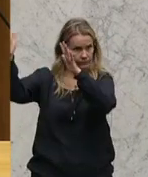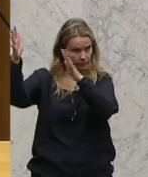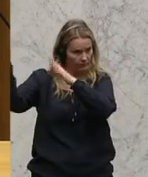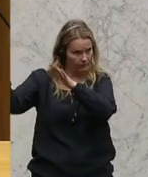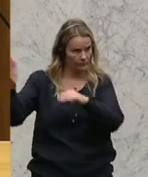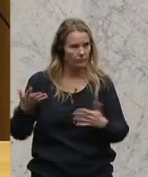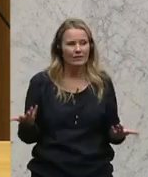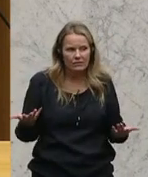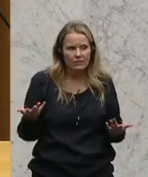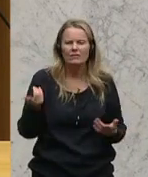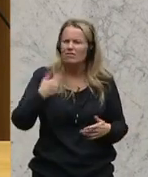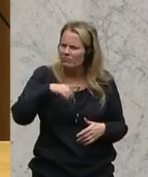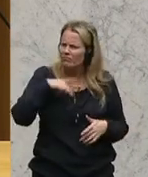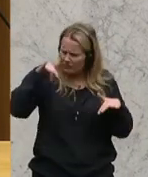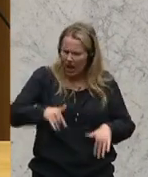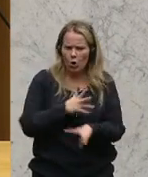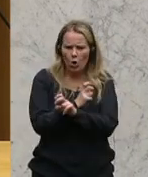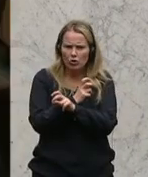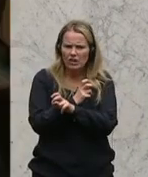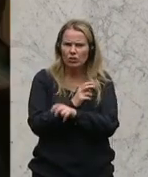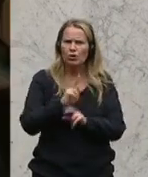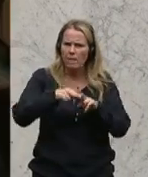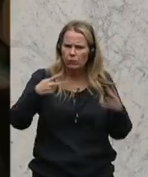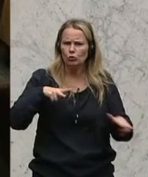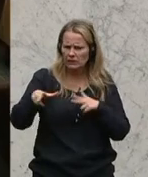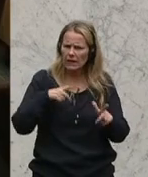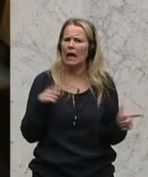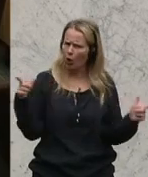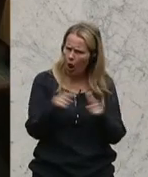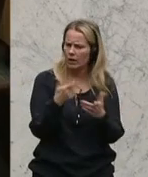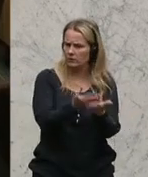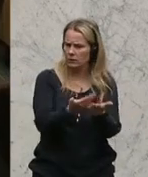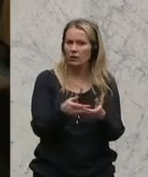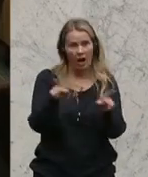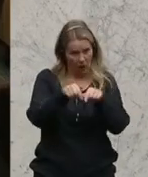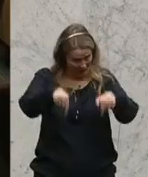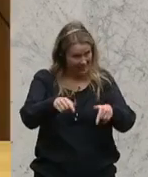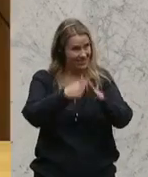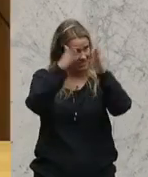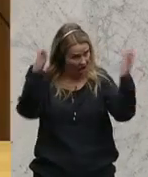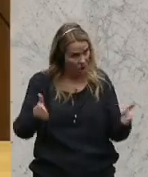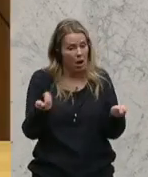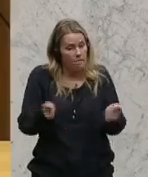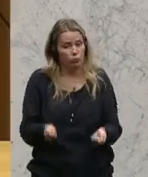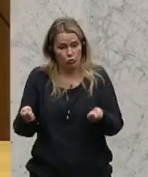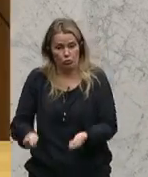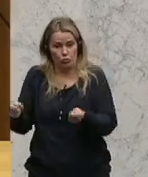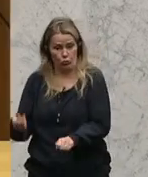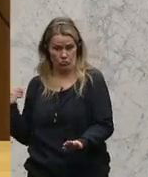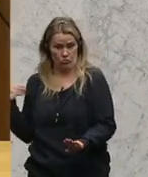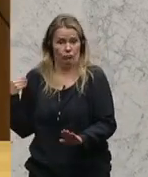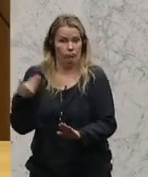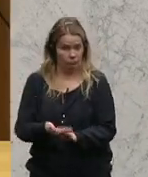Und das sind die Leistungen der österreichischen Bundesregierung, aber auch dieses Hauses mit den Beschlüssen, die wir hier